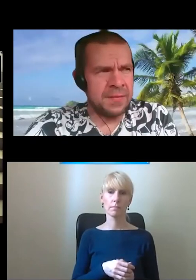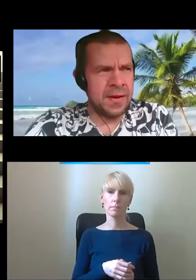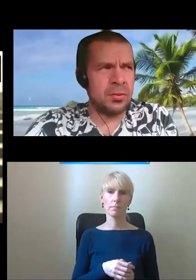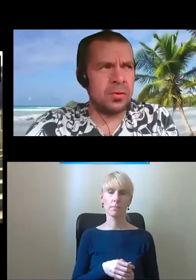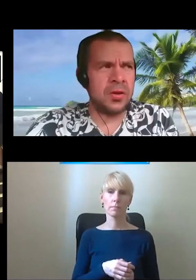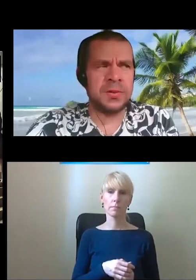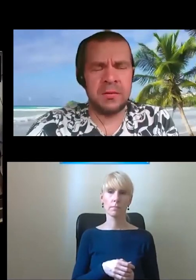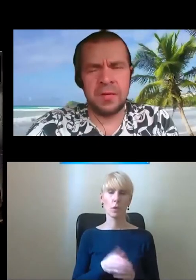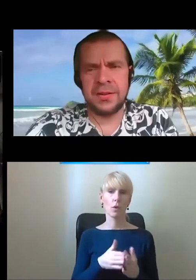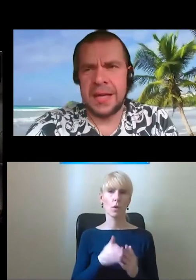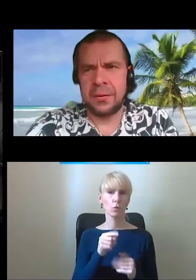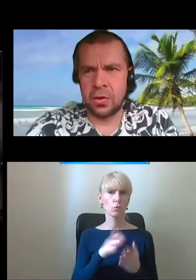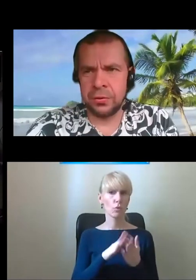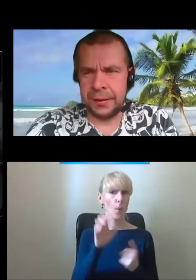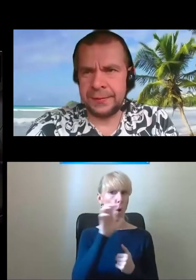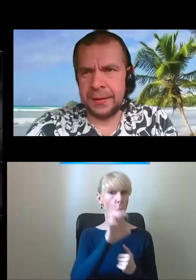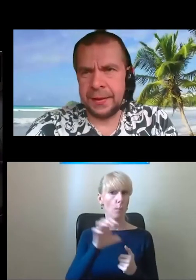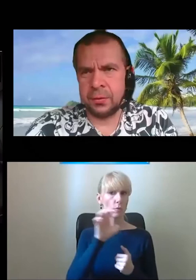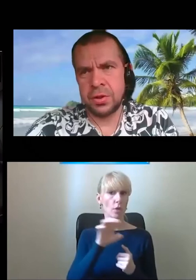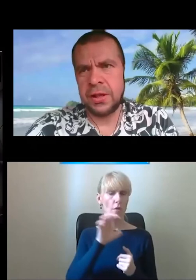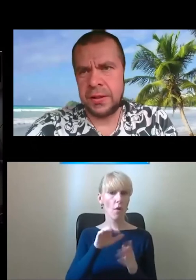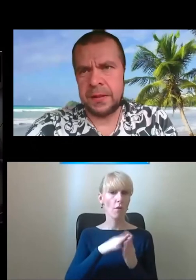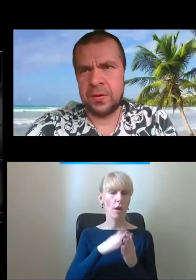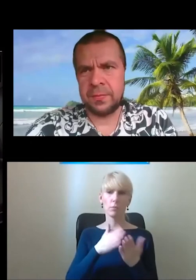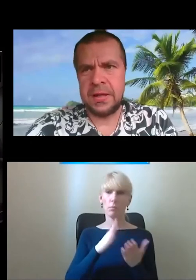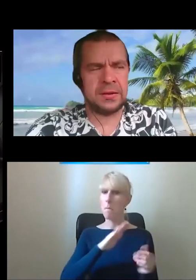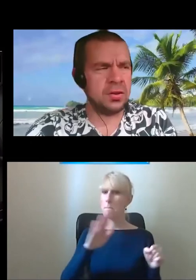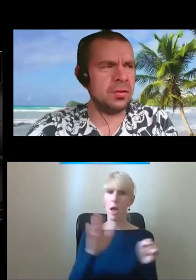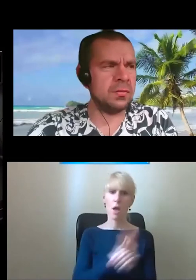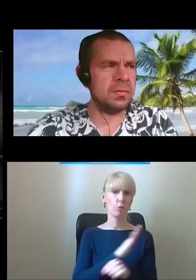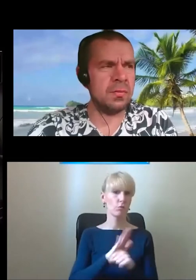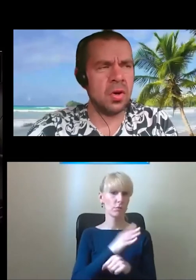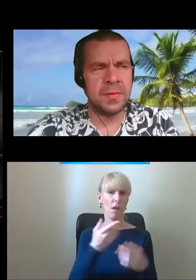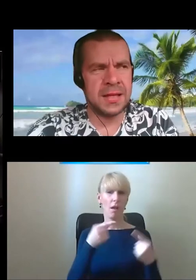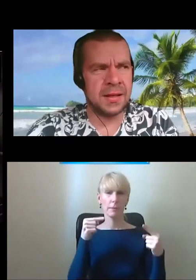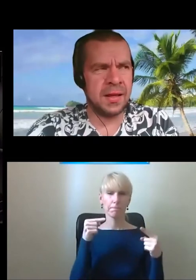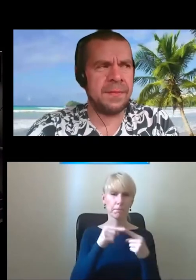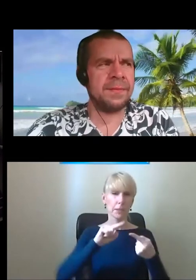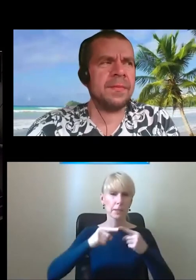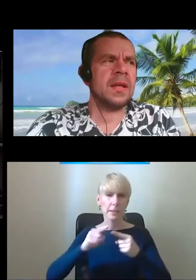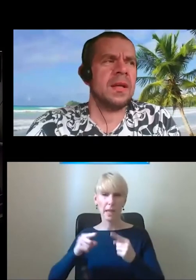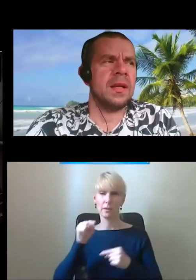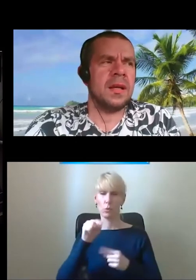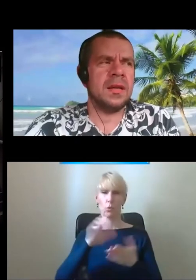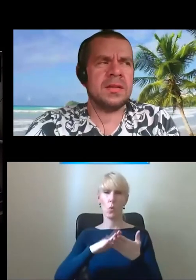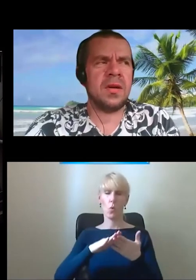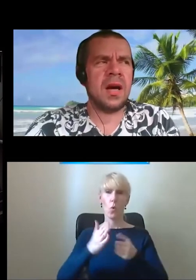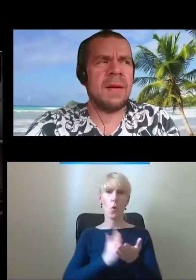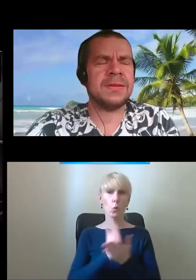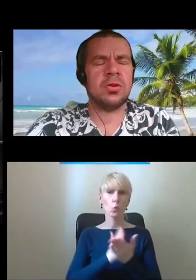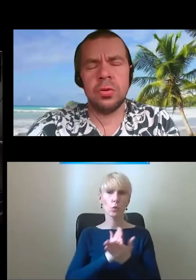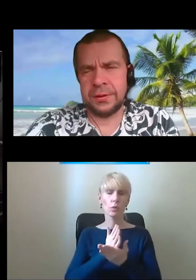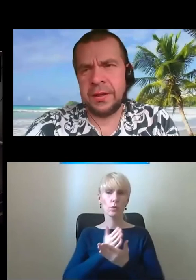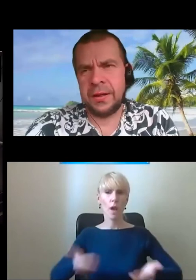Namawiam, żeby tutaj obserwować cały kontekst użycia tej platformy. Tak, moim zdaniem jest to